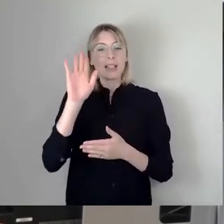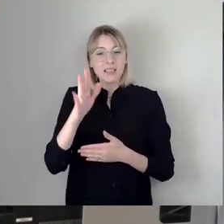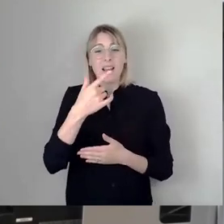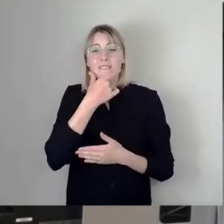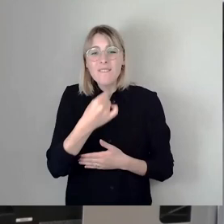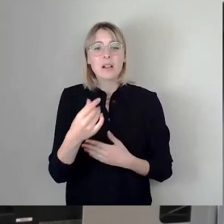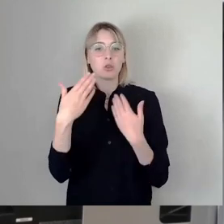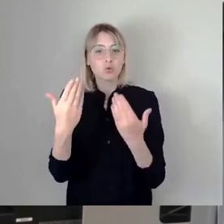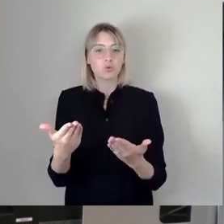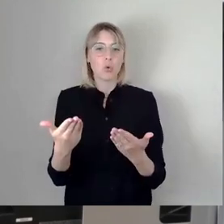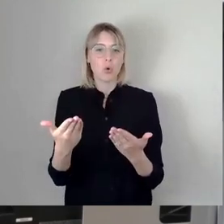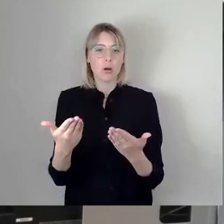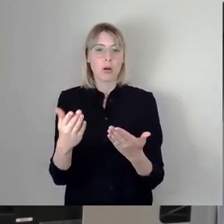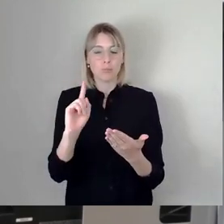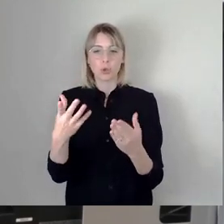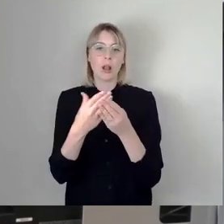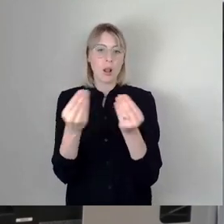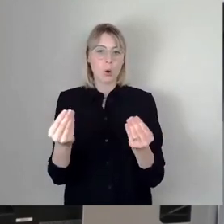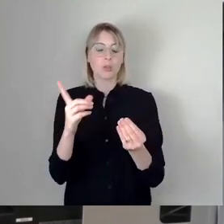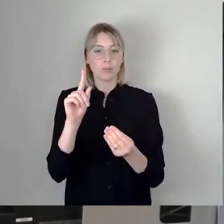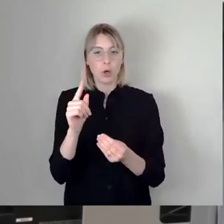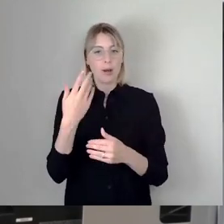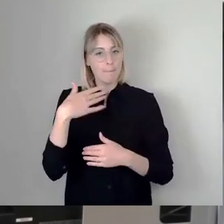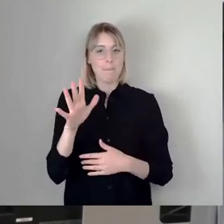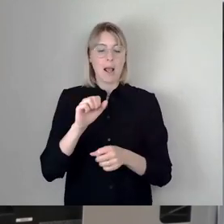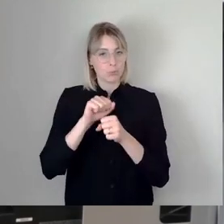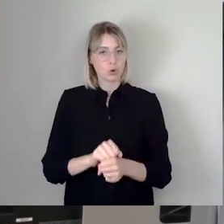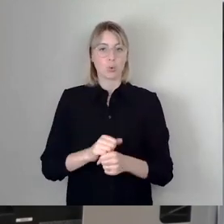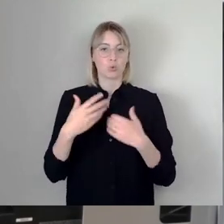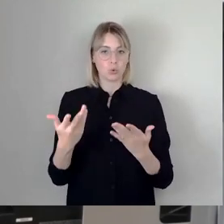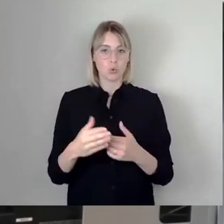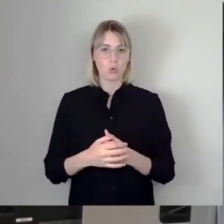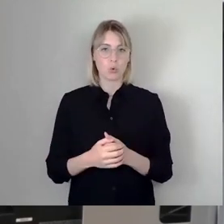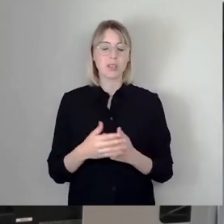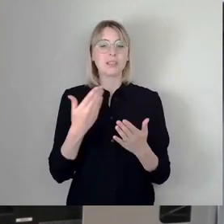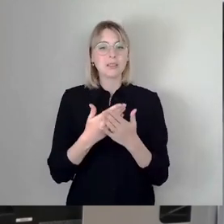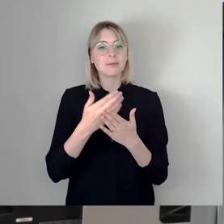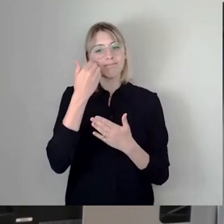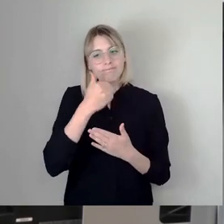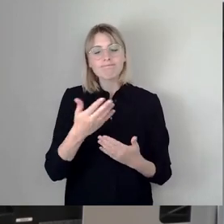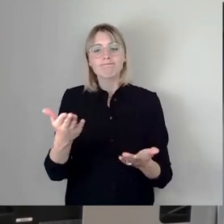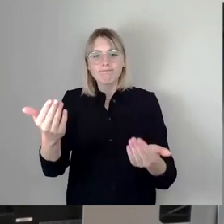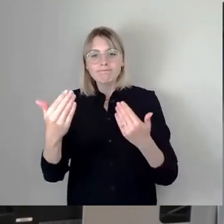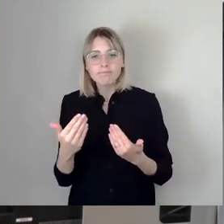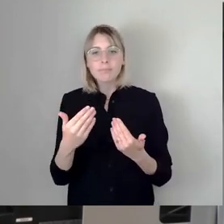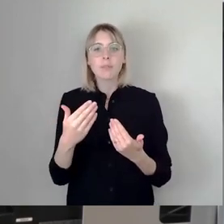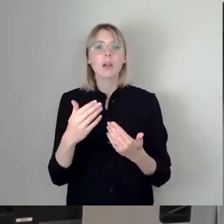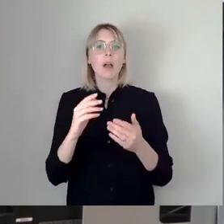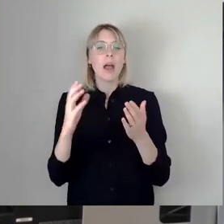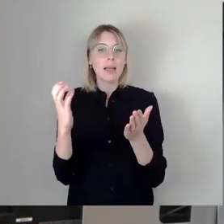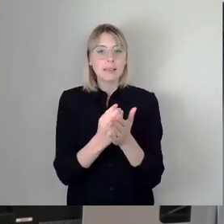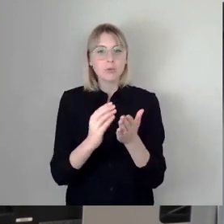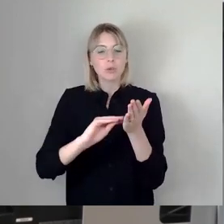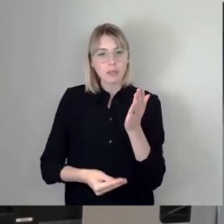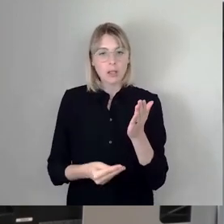zu lösen, hier mehrheitlich zum Ausdruck bringen. Ich werbe deshalb um die entsprechenden Ersetzungsanträge der Grünen und